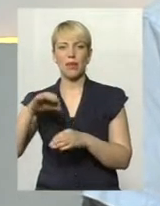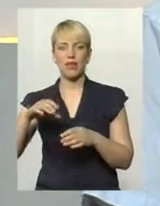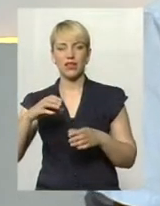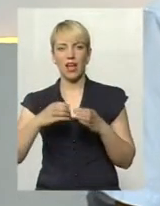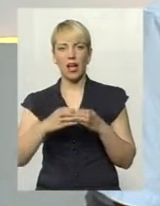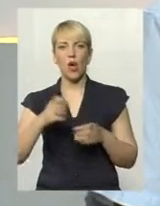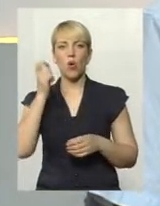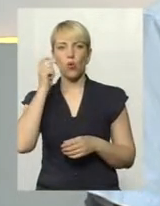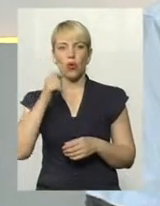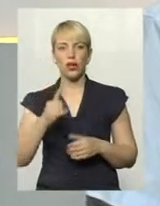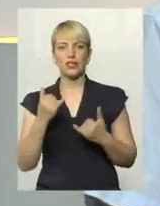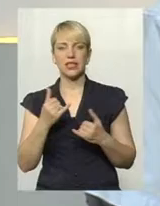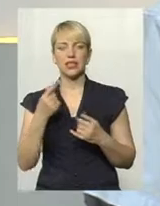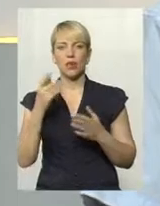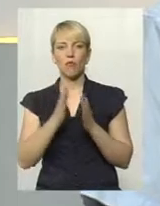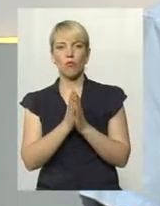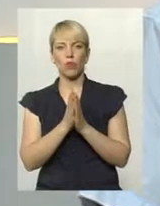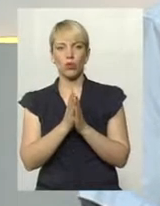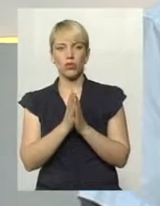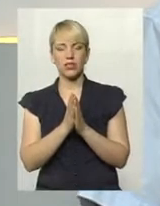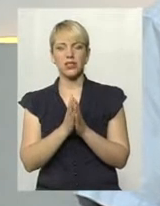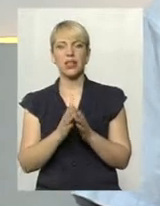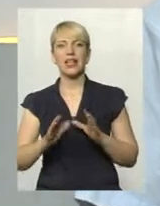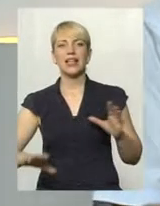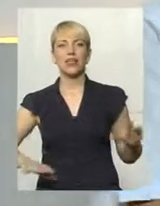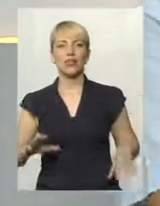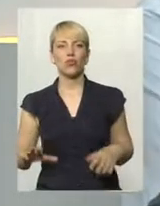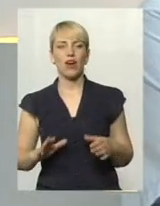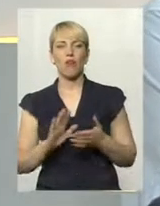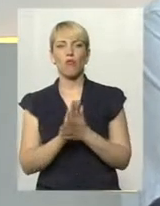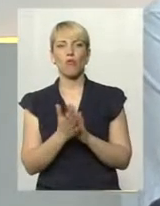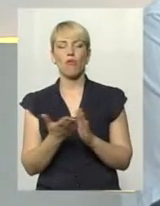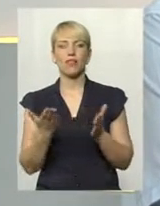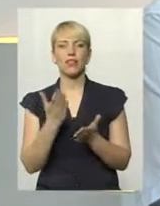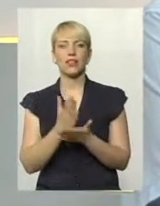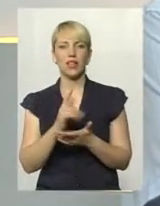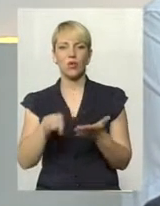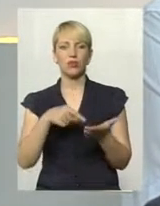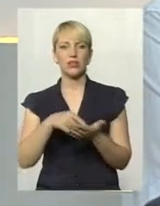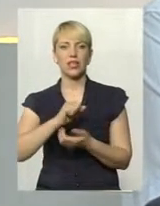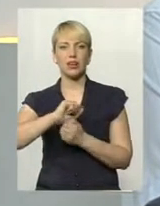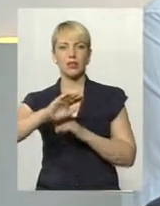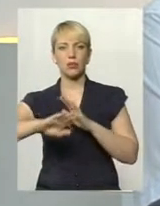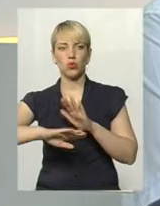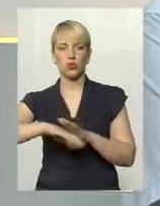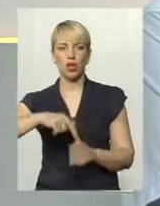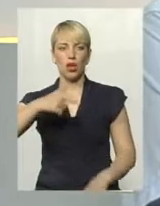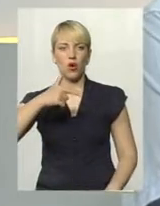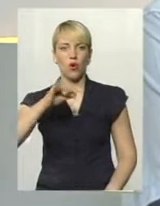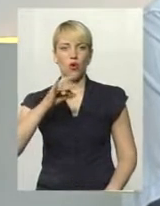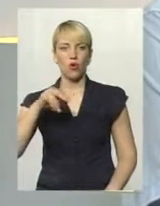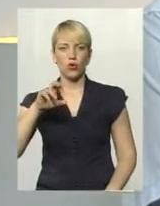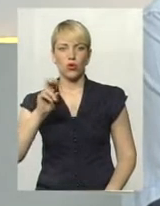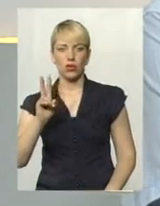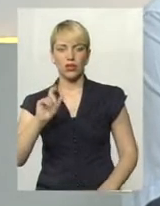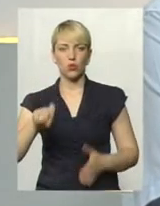просяться інші іноземці тренуватися в умовах, які створені і в Каменці-Подільському, а також в Городку і в місті